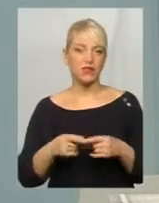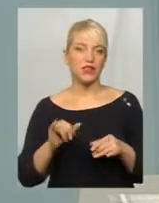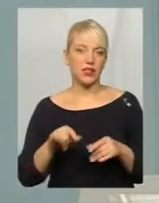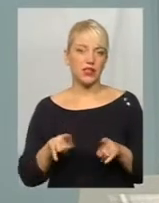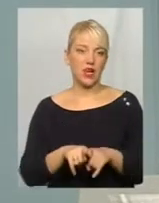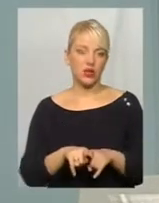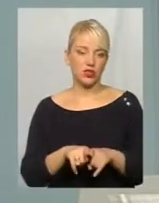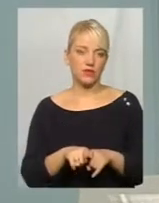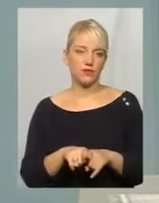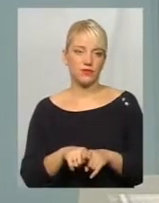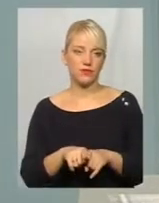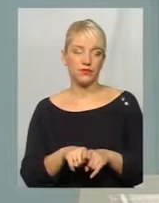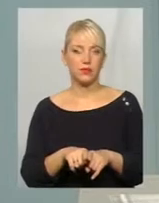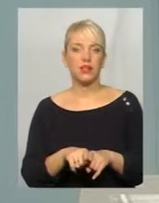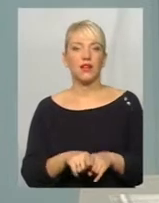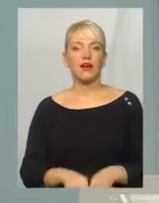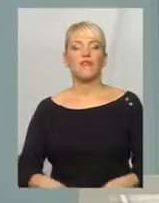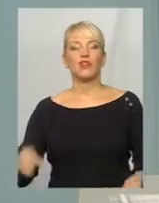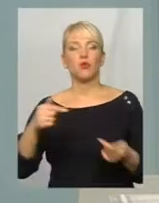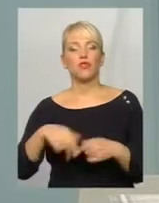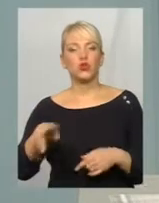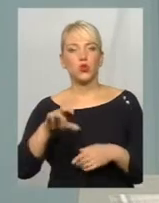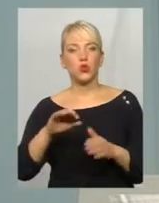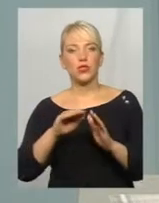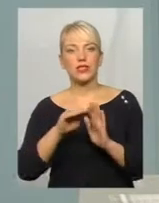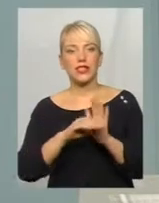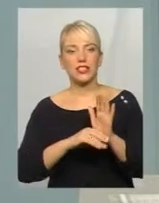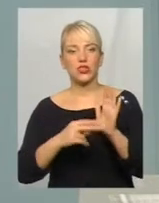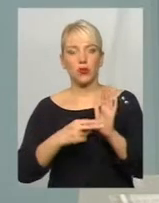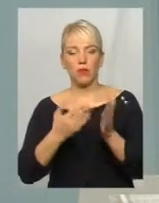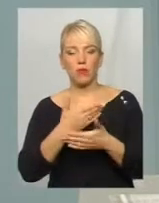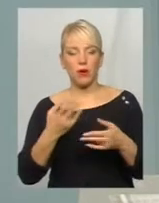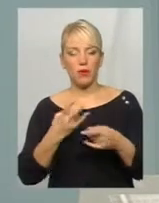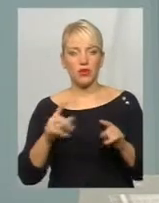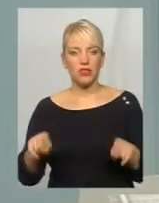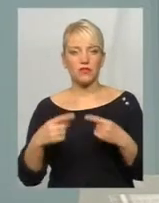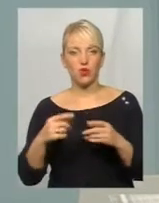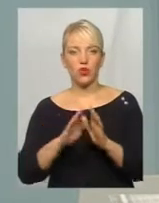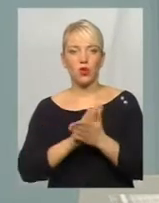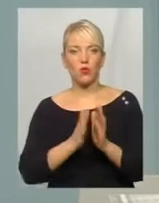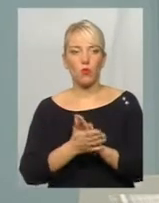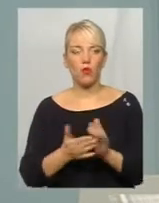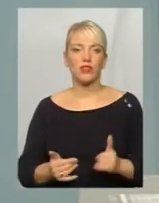все ж таки, відповідно до статті 7, ми маємо створювати умови для навчання